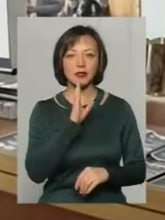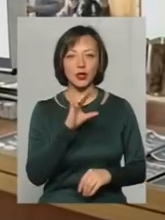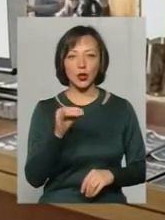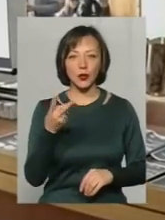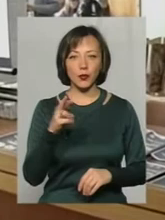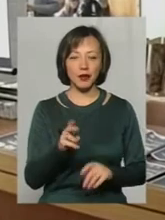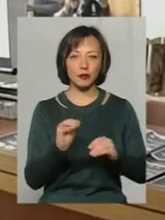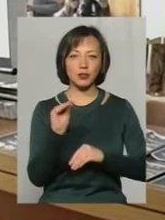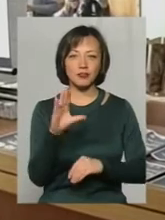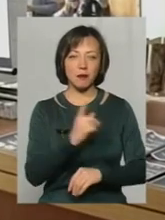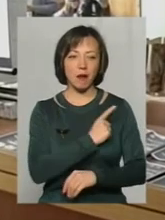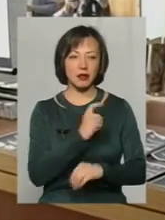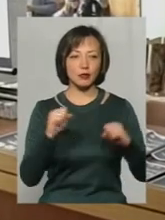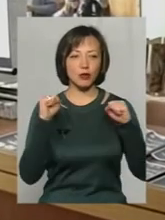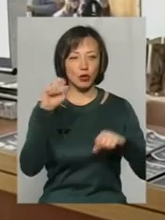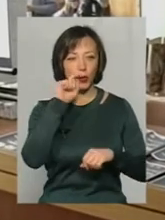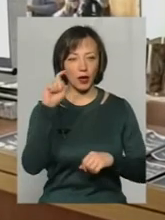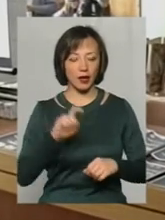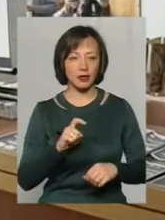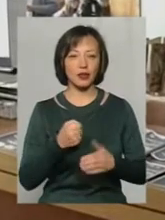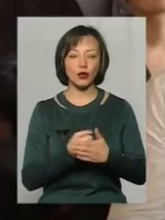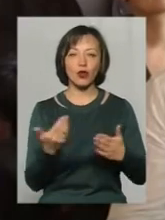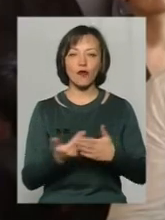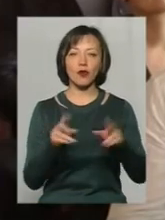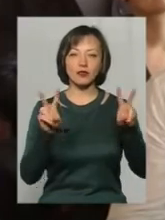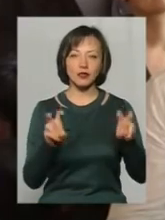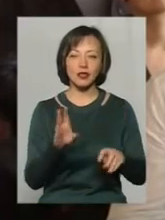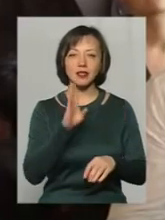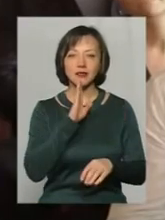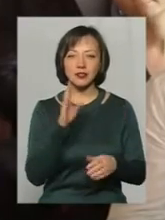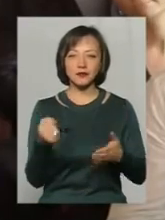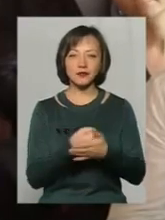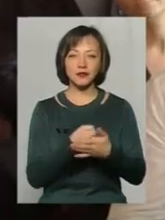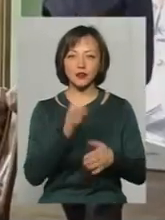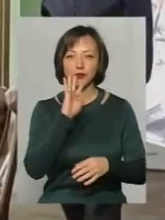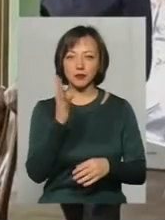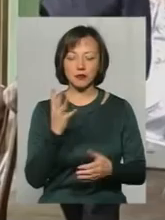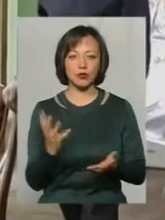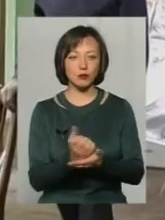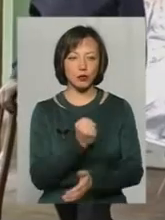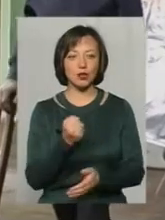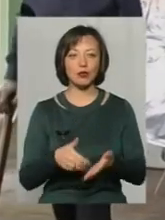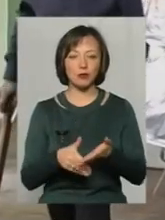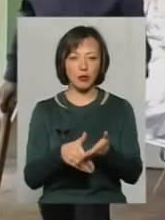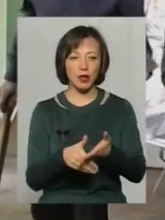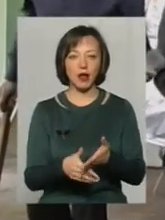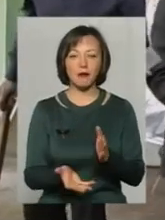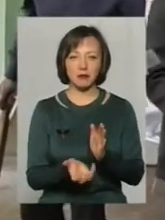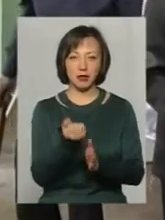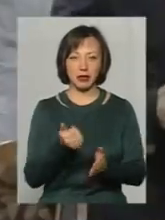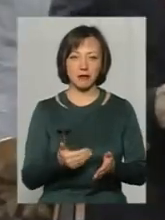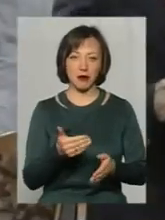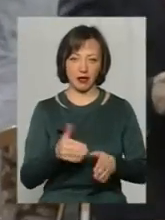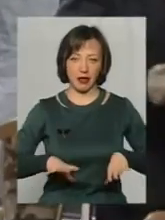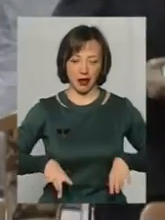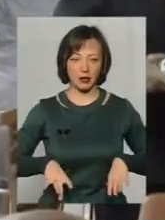тренера посвідчення майстра спорту України. До нового звання дівчина йшла 4 роки. Каже, здобути його їй допомогла підтримка наставника.